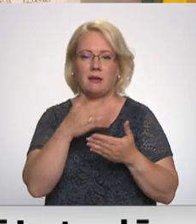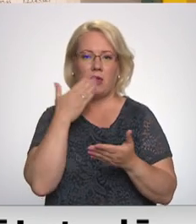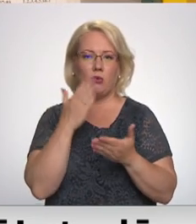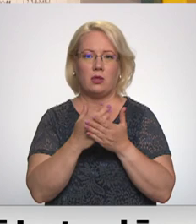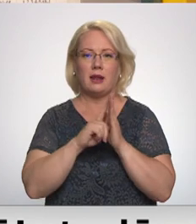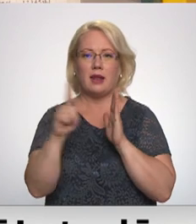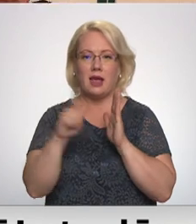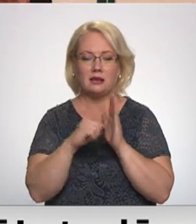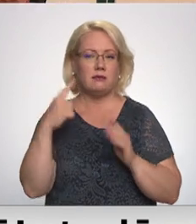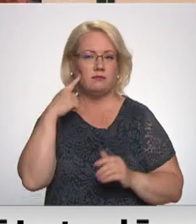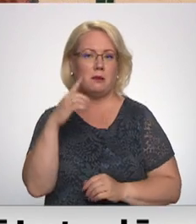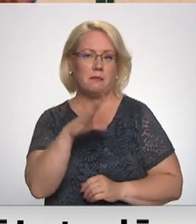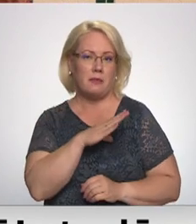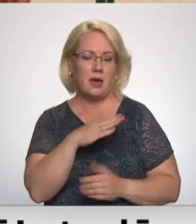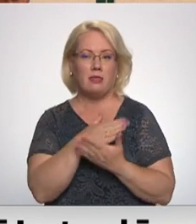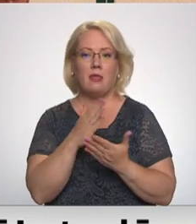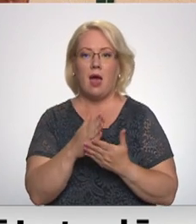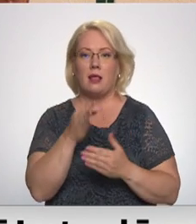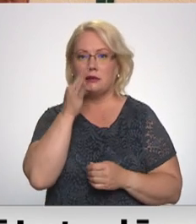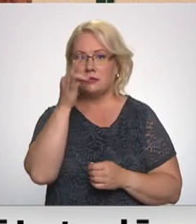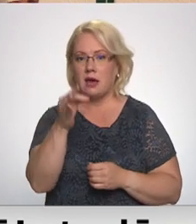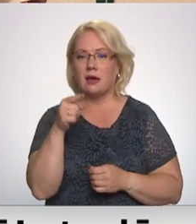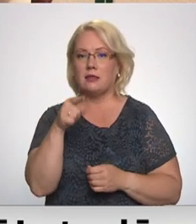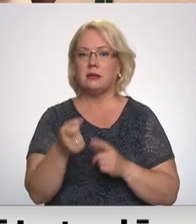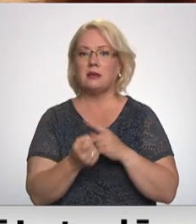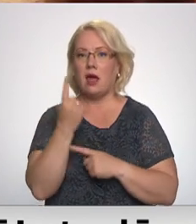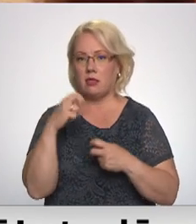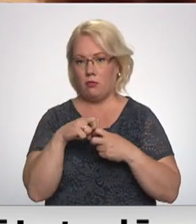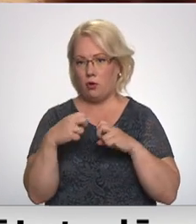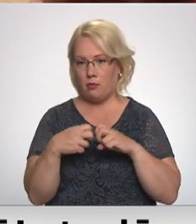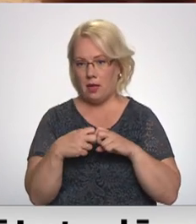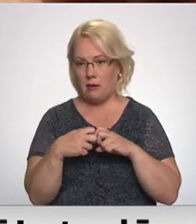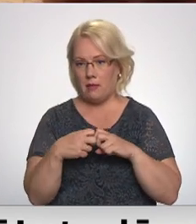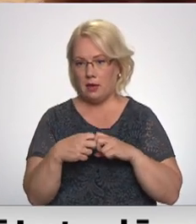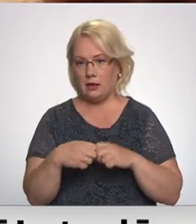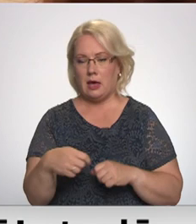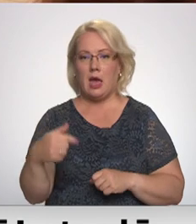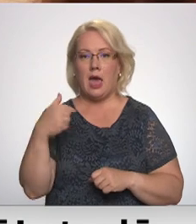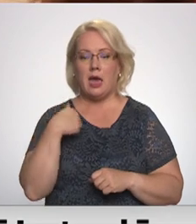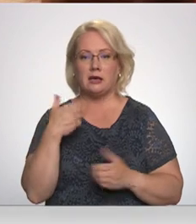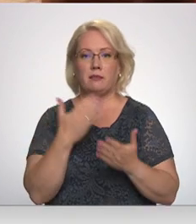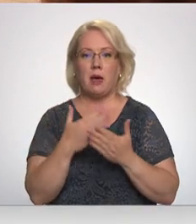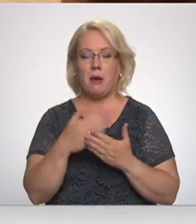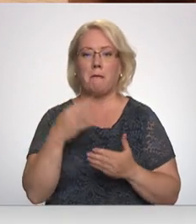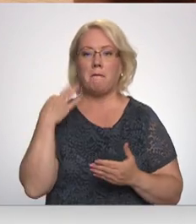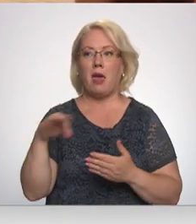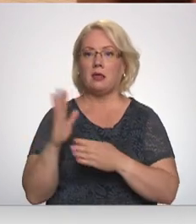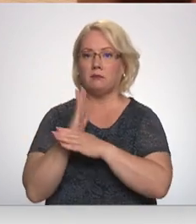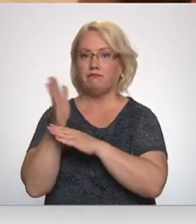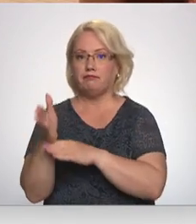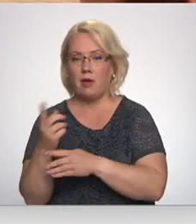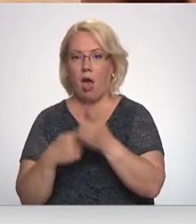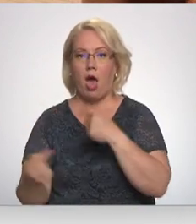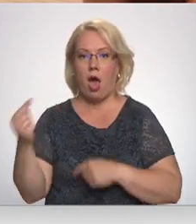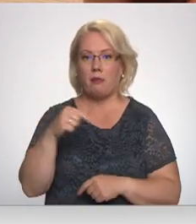dzirdējuši. Daļa no viņiem atzīst, ka tas rada problēmas. Es, piemēram, aizbraucu atpakaļ, es nav varu tikt, vai man ko jau